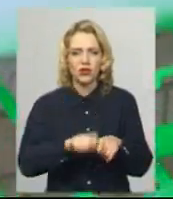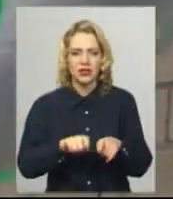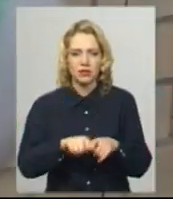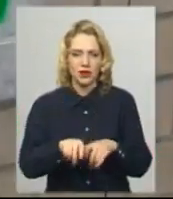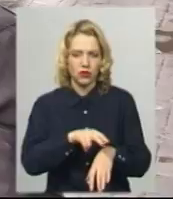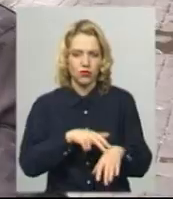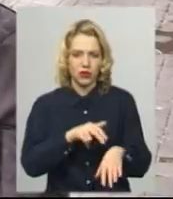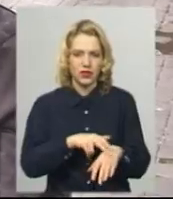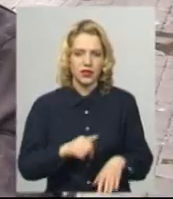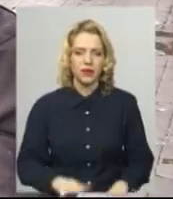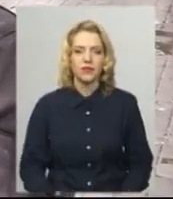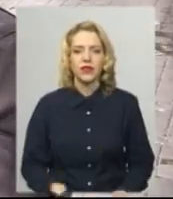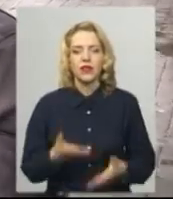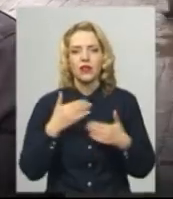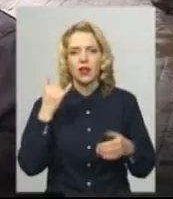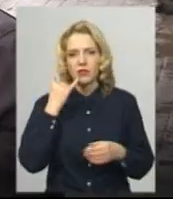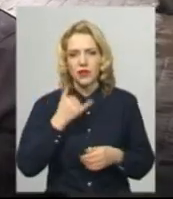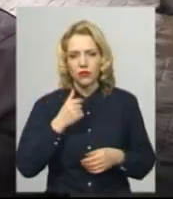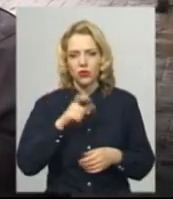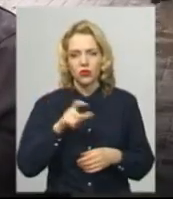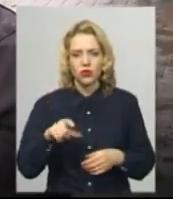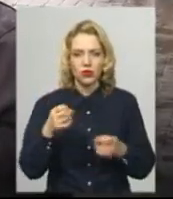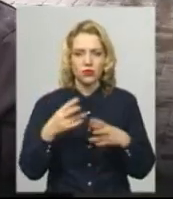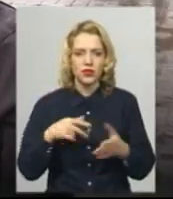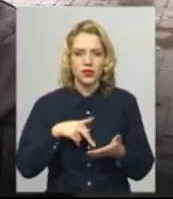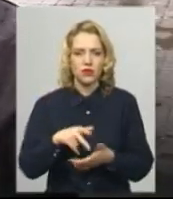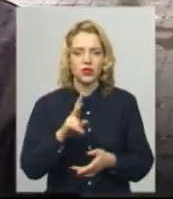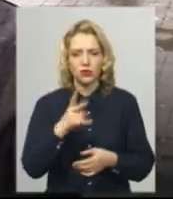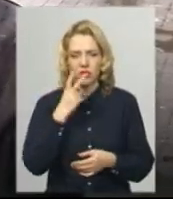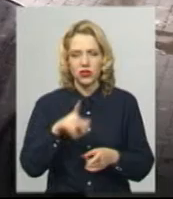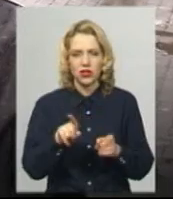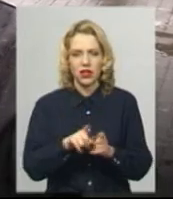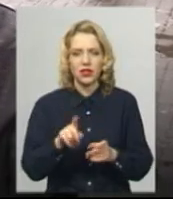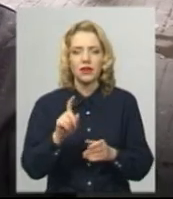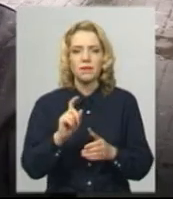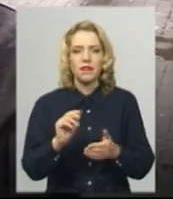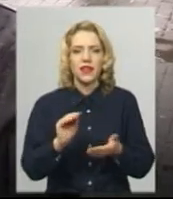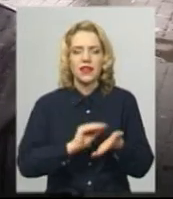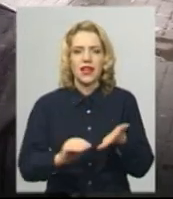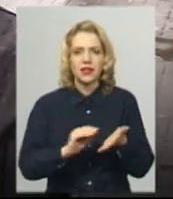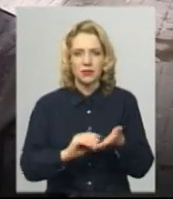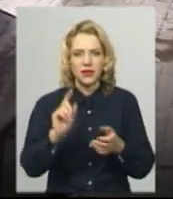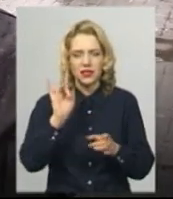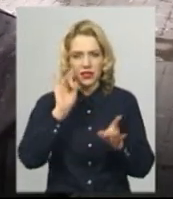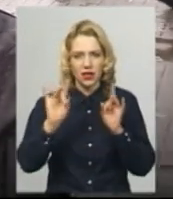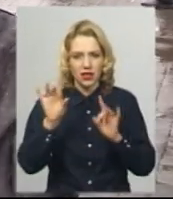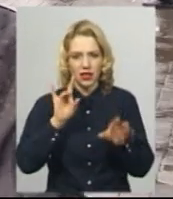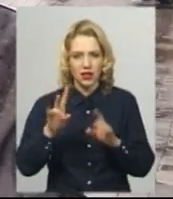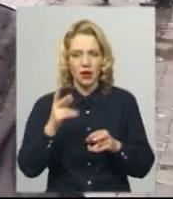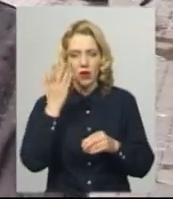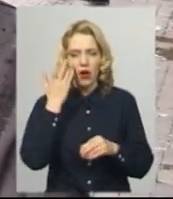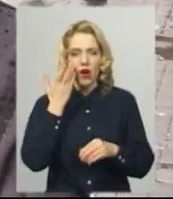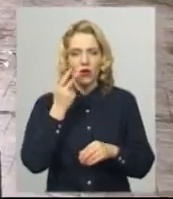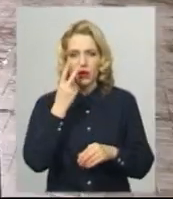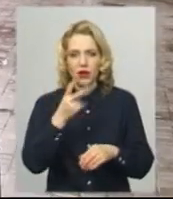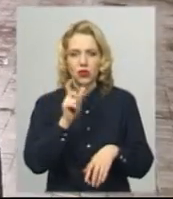Людмила Борестовська. Нам телефонують і мешканці, і прості перехожі, якщо бачать такі надписи, чи коли бачать цих порушників, які